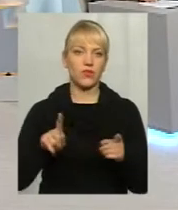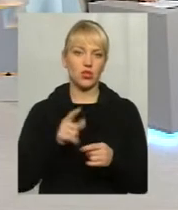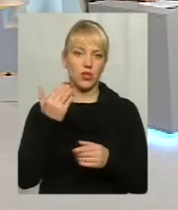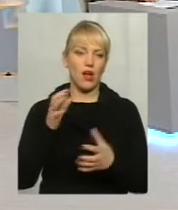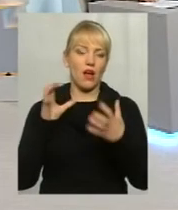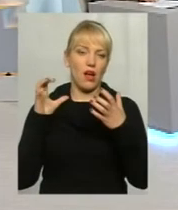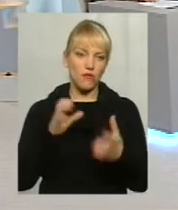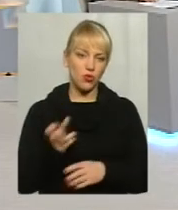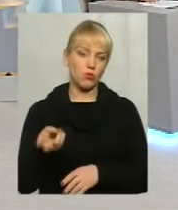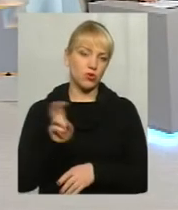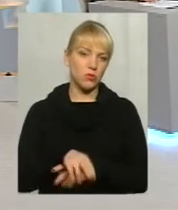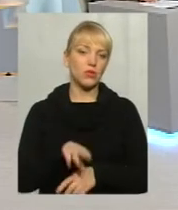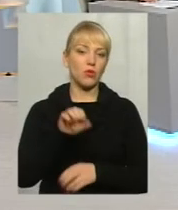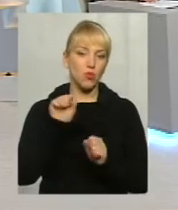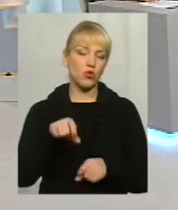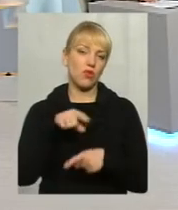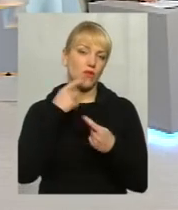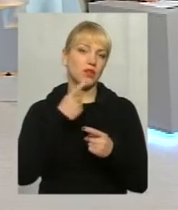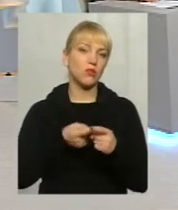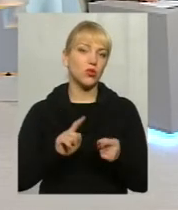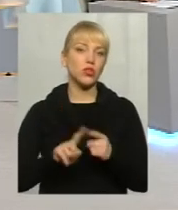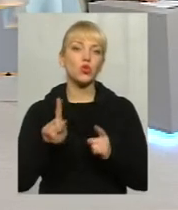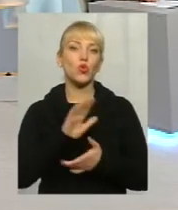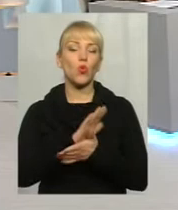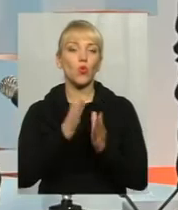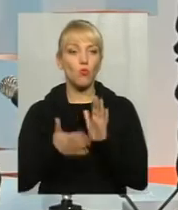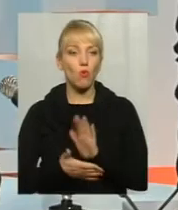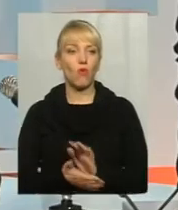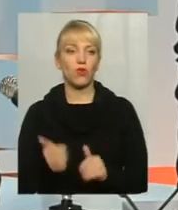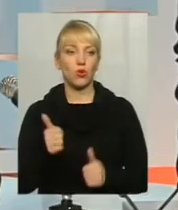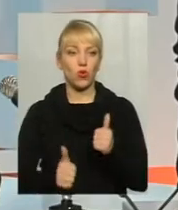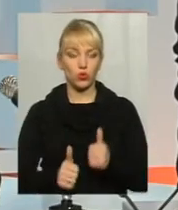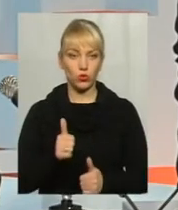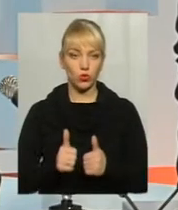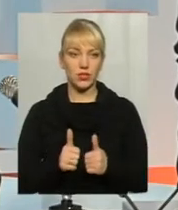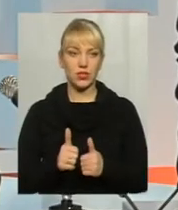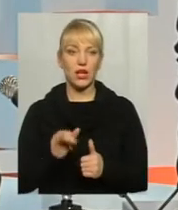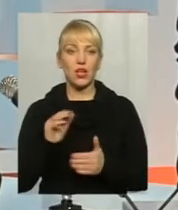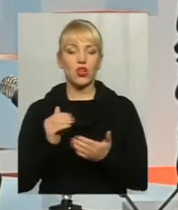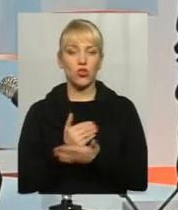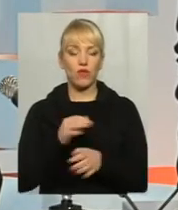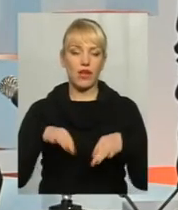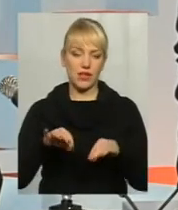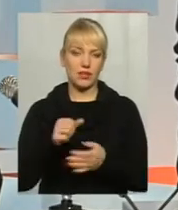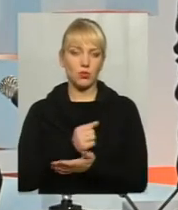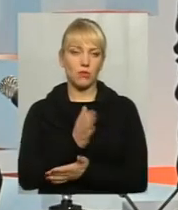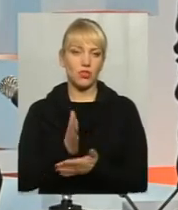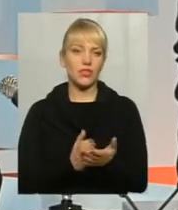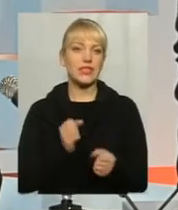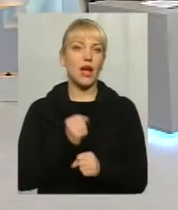тоді ми можемо говорити про те, що умови конкурсу і нова транспортна мережа запрацювала.